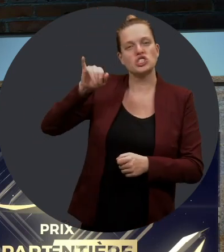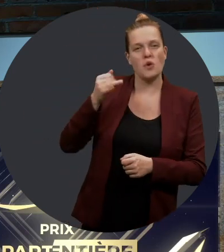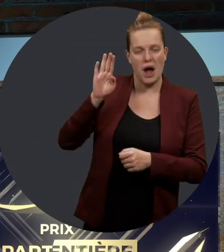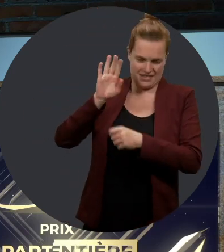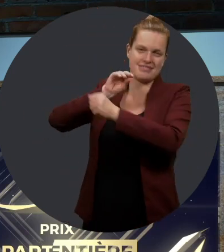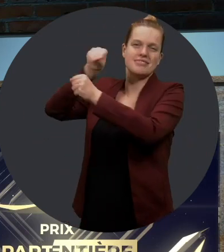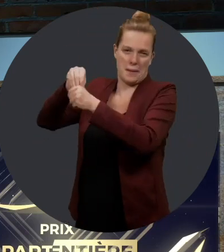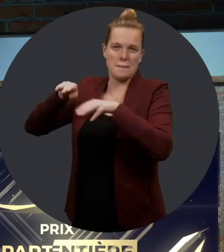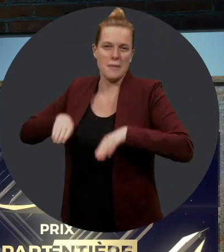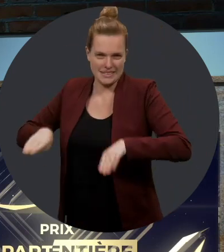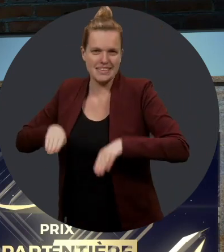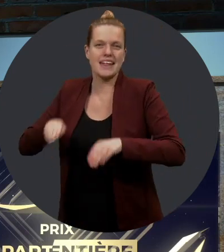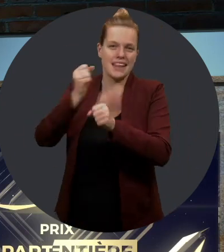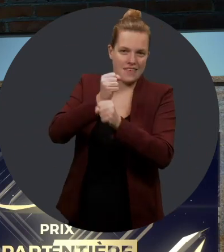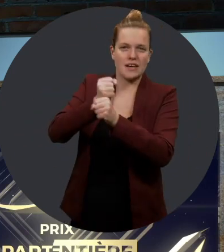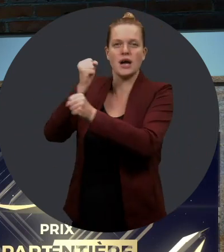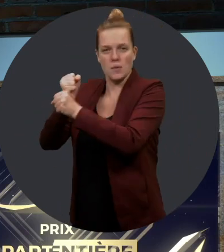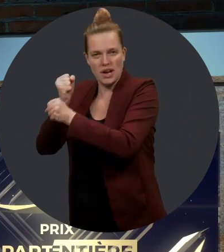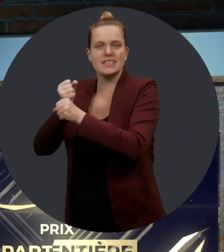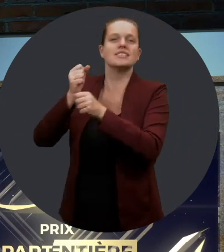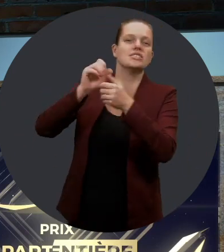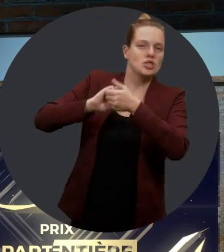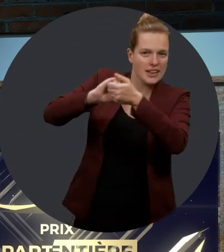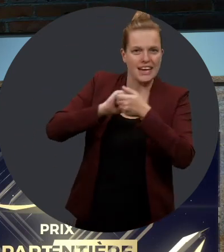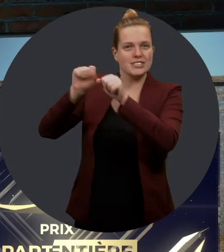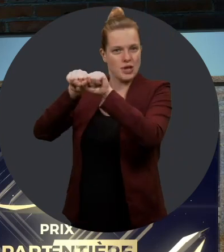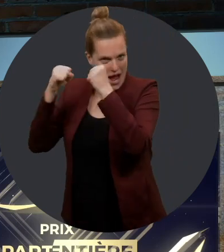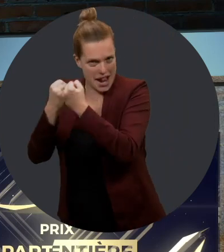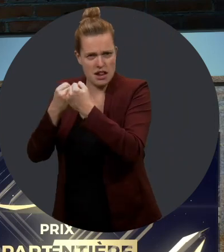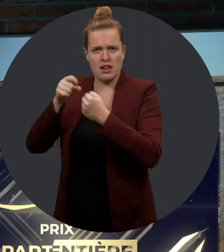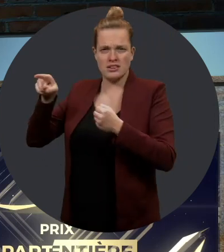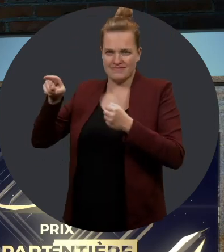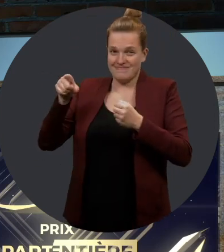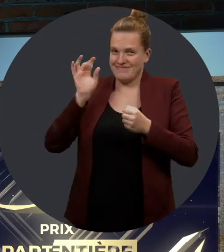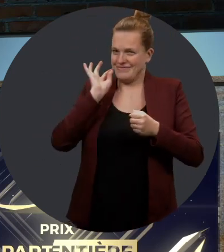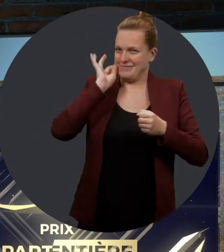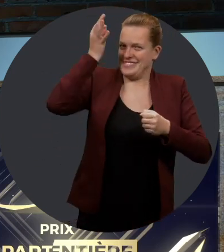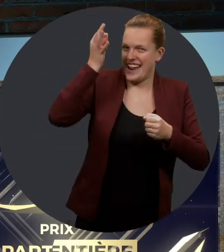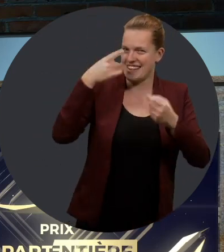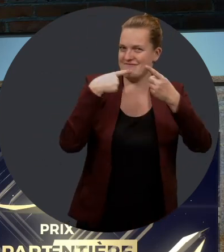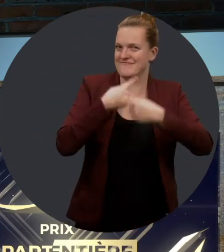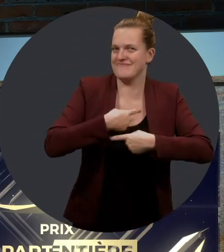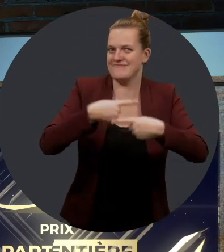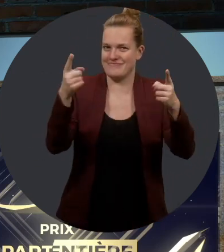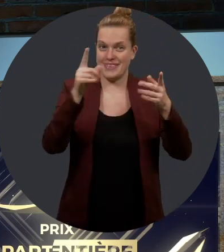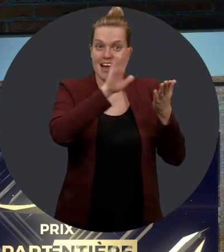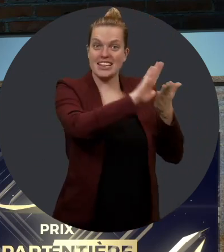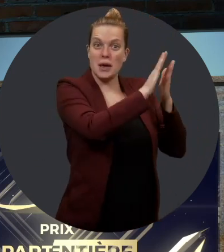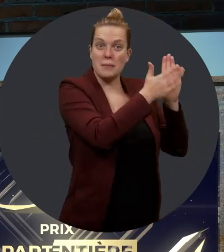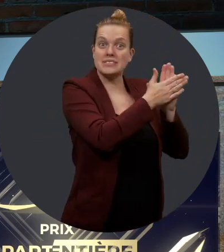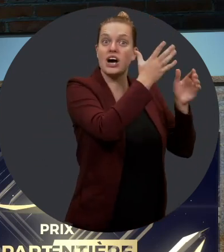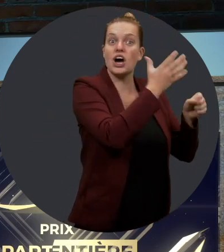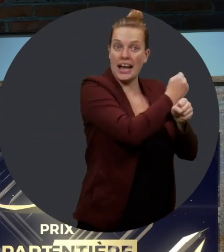C'est donc M. Jean Boulay, ministre du Travail, de l'Emploi et de la Solidarité sociale qui aura le privilège de dévoiler